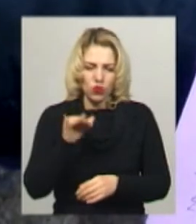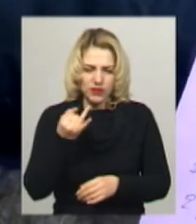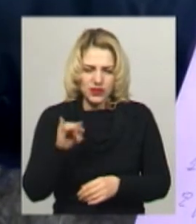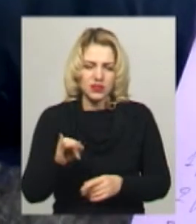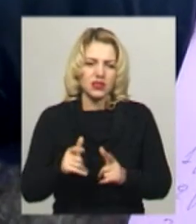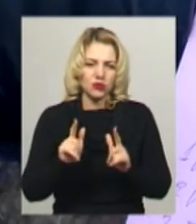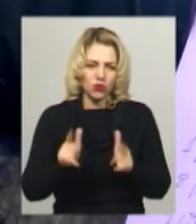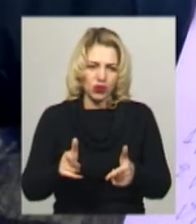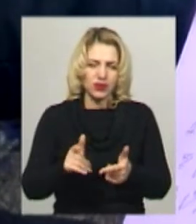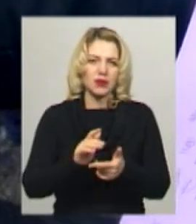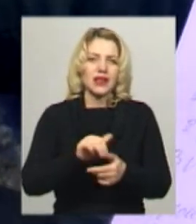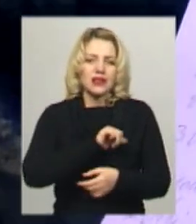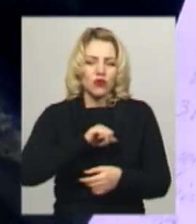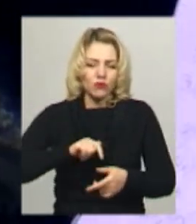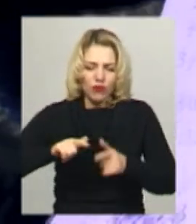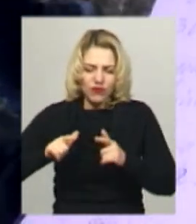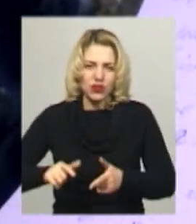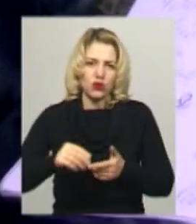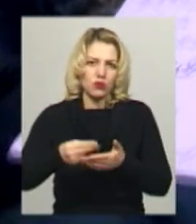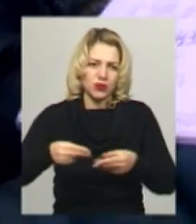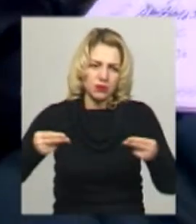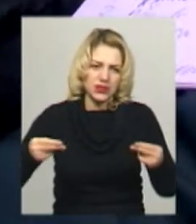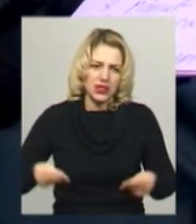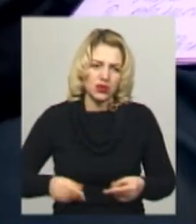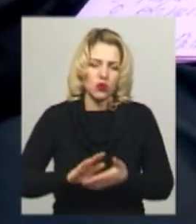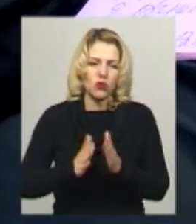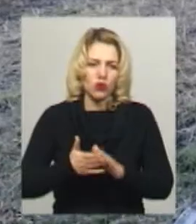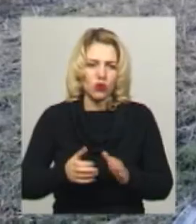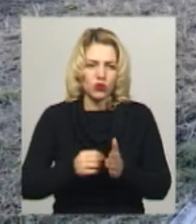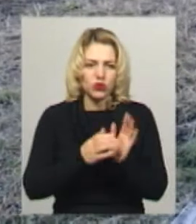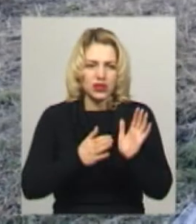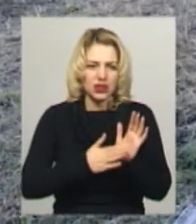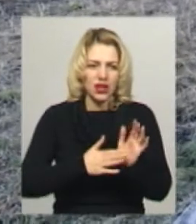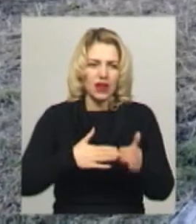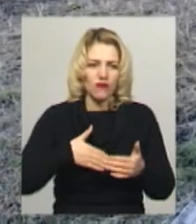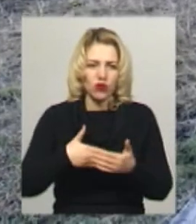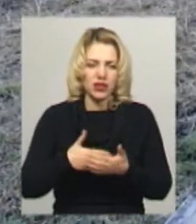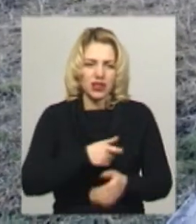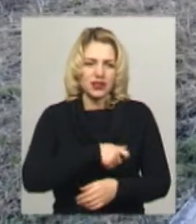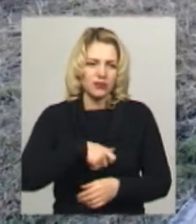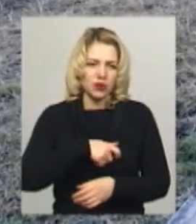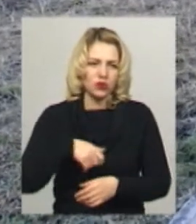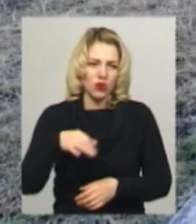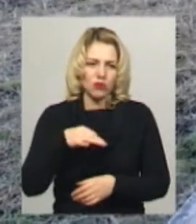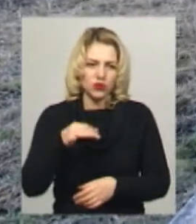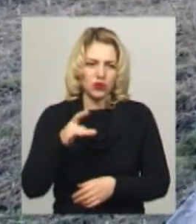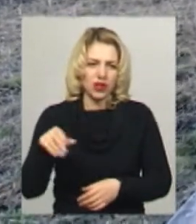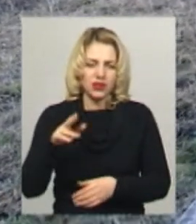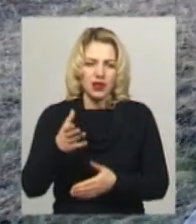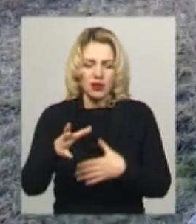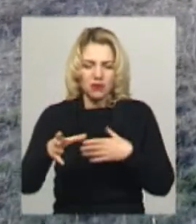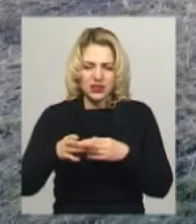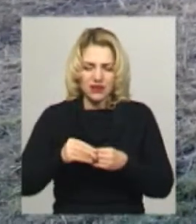добровільну передачу тварин волонтерам. Угоду складає волонтерка, депутат обласної ради Наталія Вишневська. Ми з вами підписали договір,